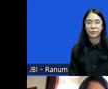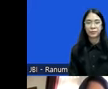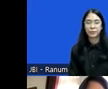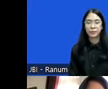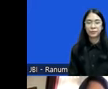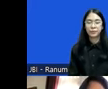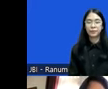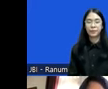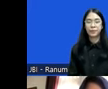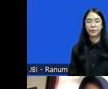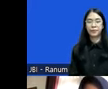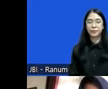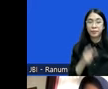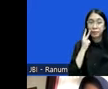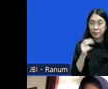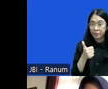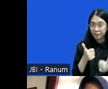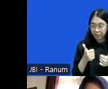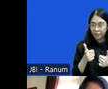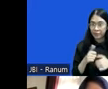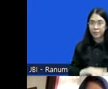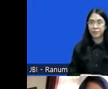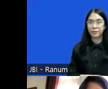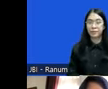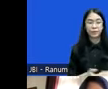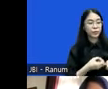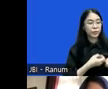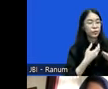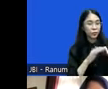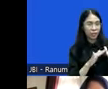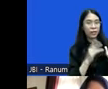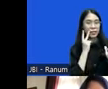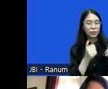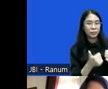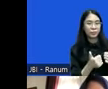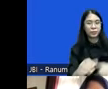sudah kelihatan sudah sudah terlihat oke